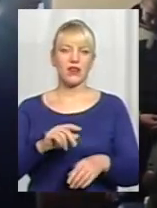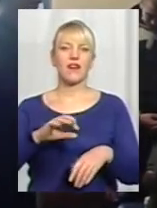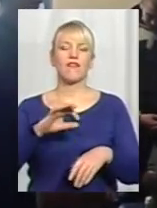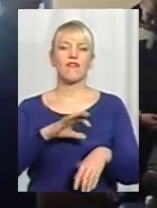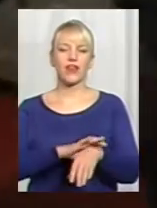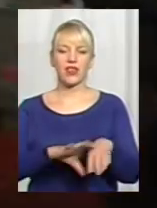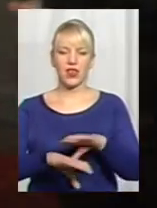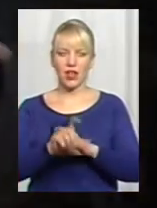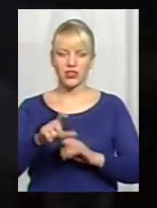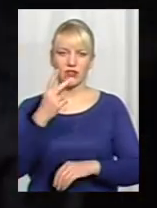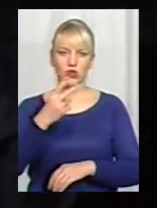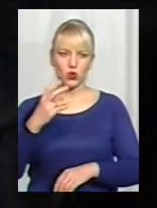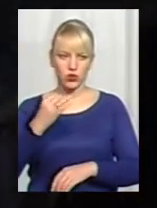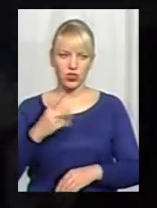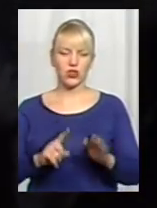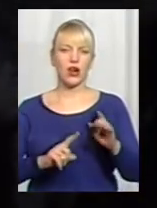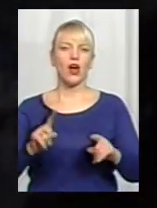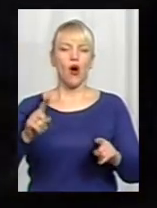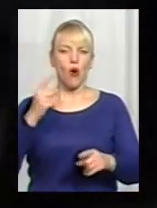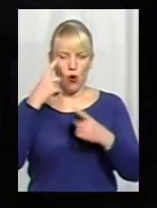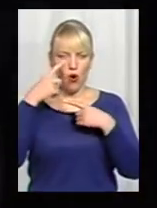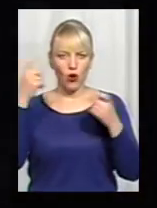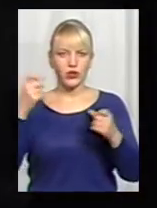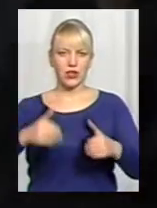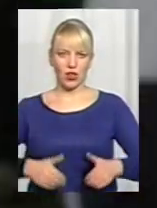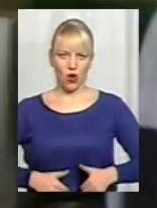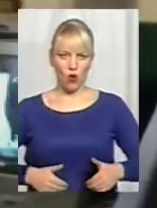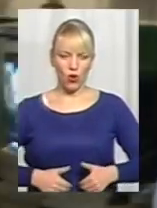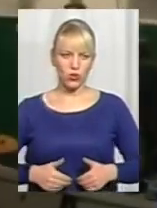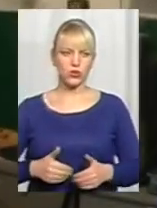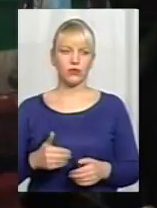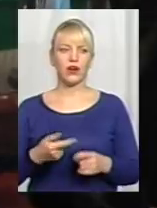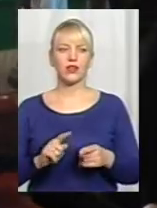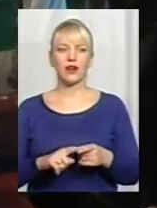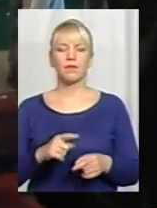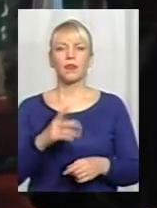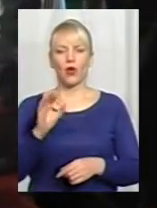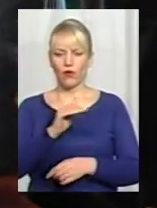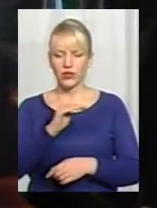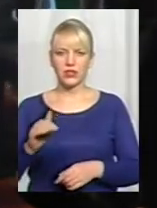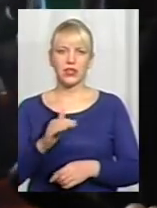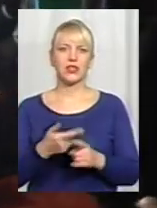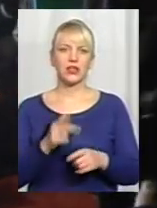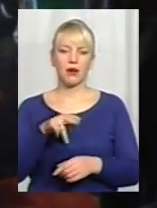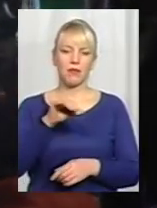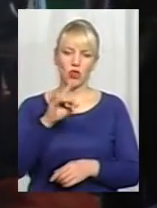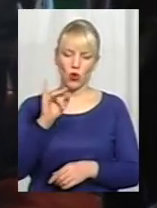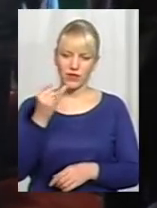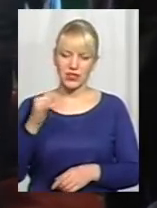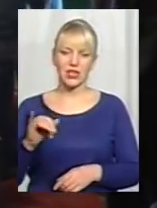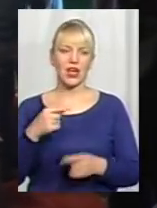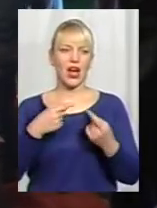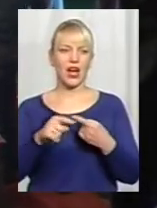січня оголосили голодування. Офіційну заяву про акцію протесту в такий спосіб подав лише Валерій Петровський. Решта голодують неофіційно.